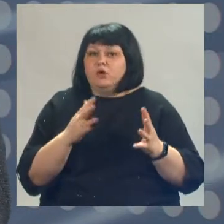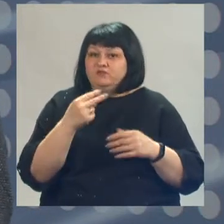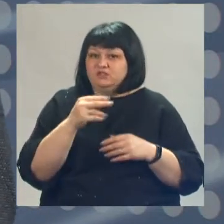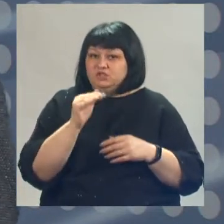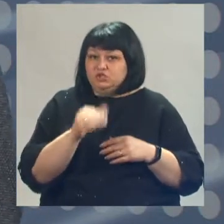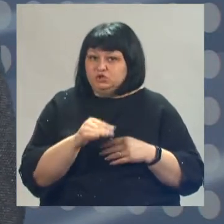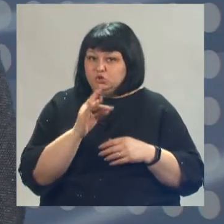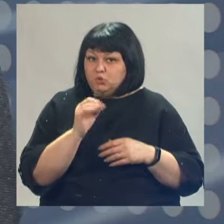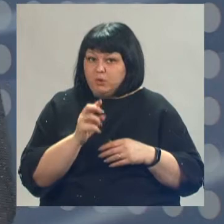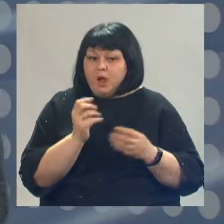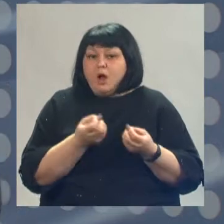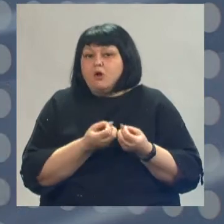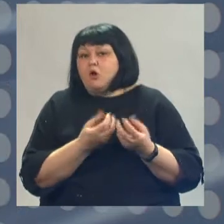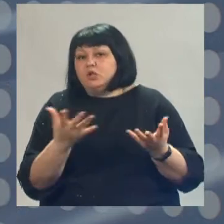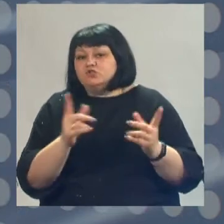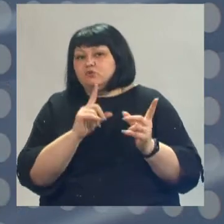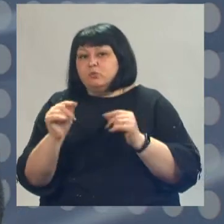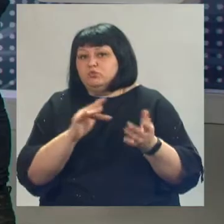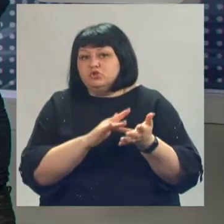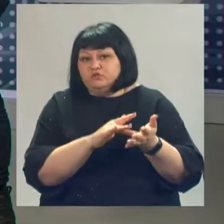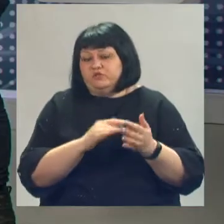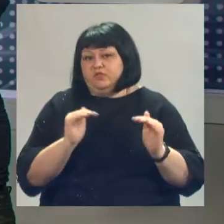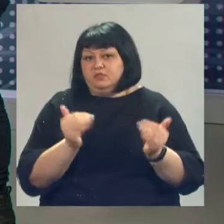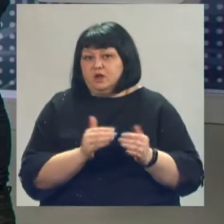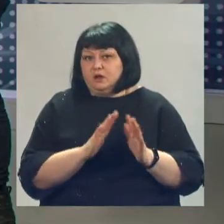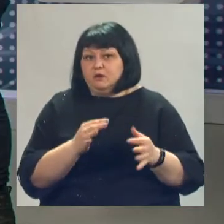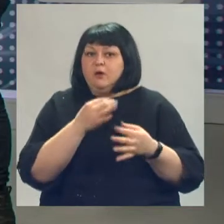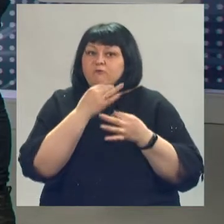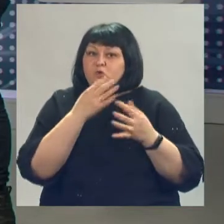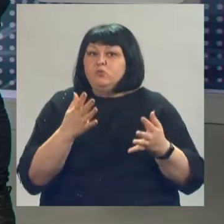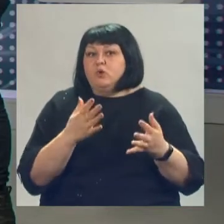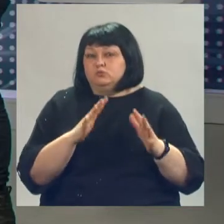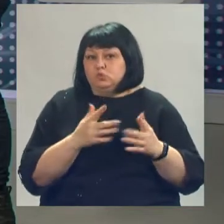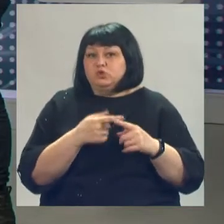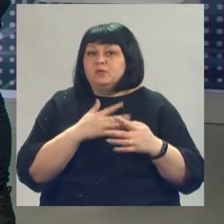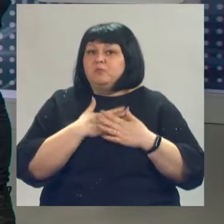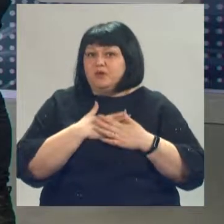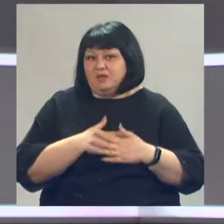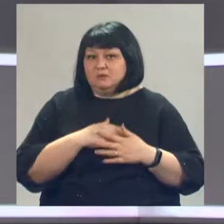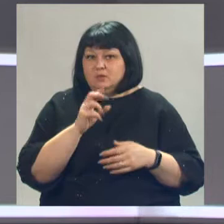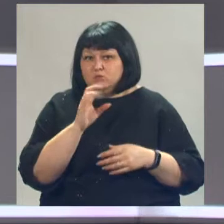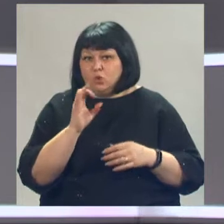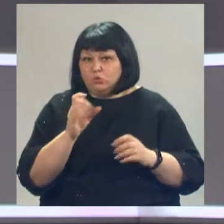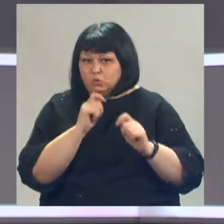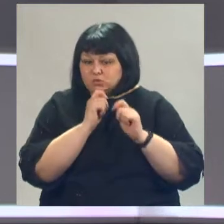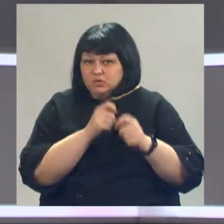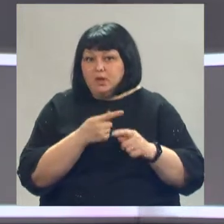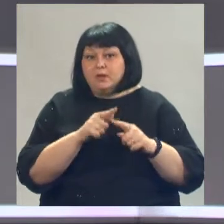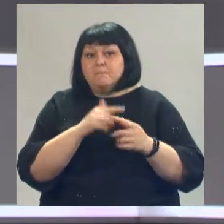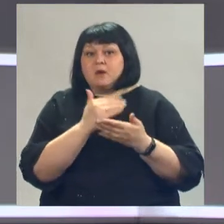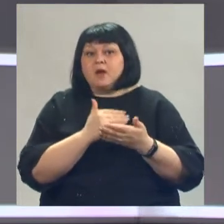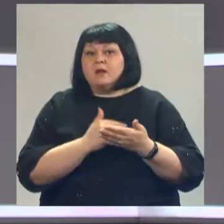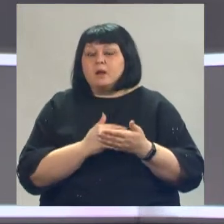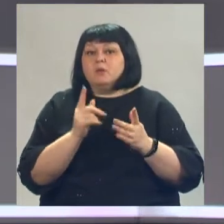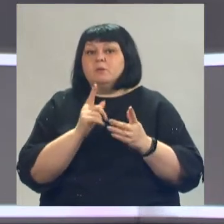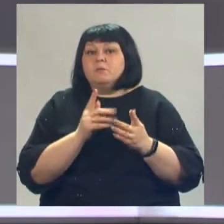одну транзакцию. А количество же путешествий не ограничено. Ну, это в любом случае приятный бонус. Программа кэшбэка была запущена, чтобы поддержать